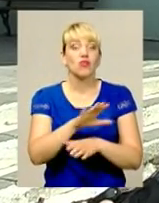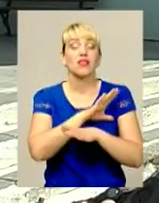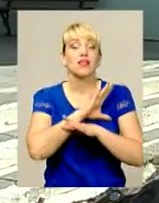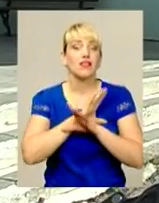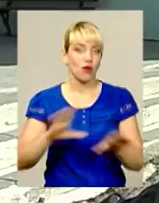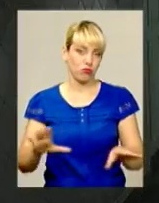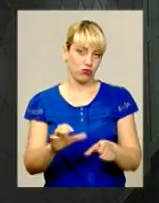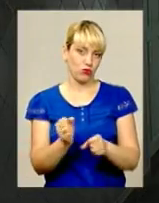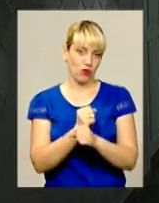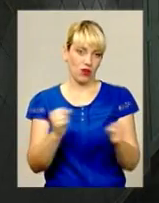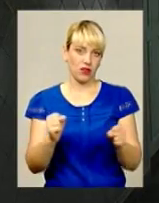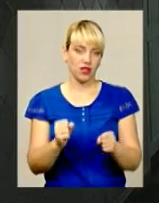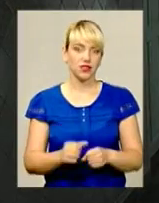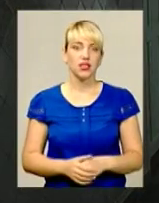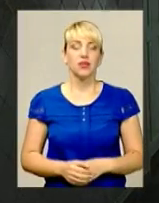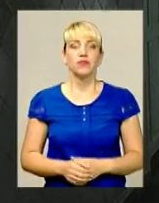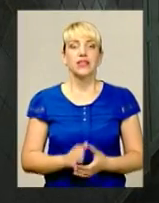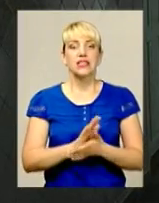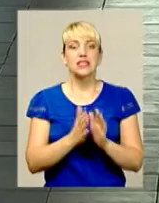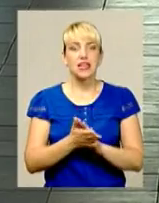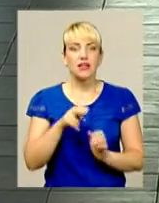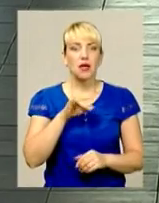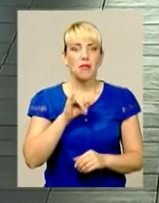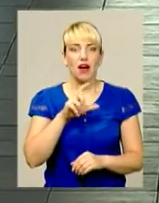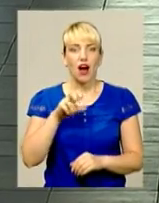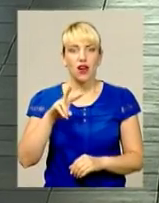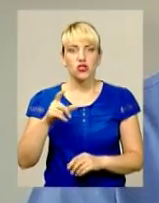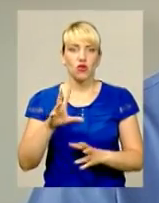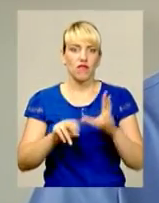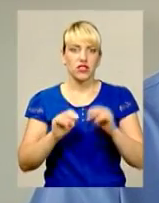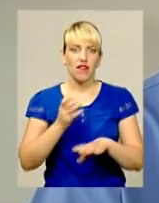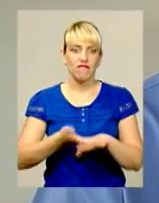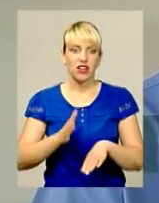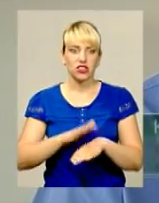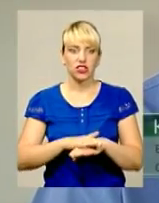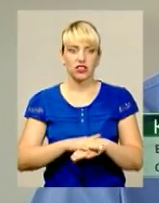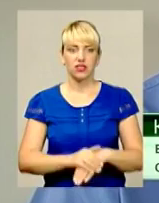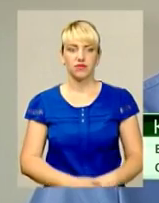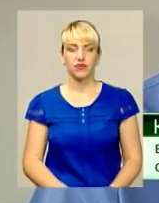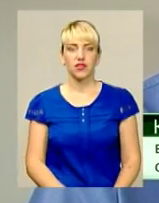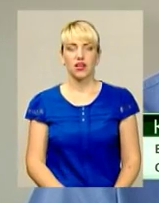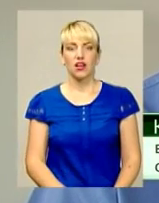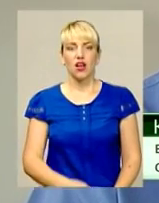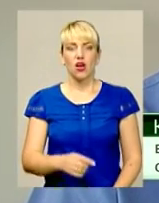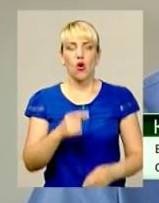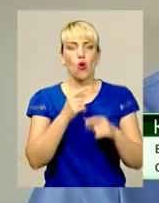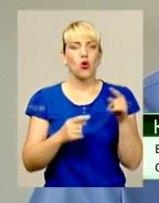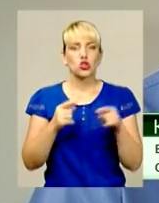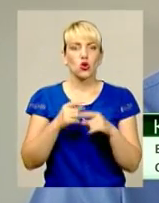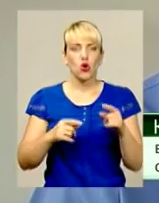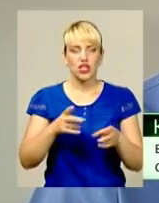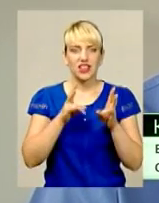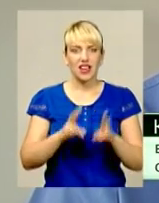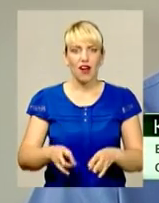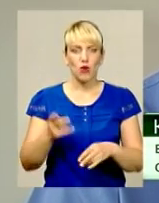точно не було. Стан Ігоря Пихальського медики оцінюють як важкий. Важкий чоловік, осколочні травми обох